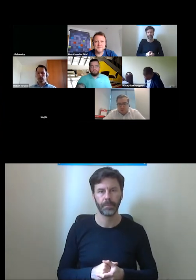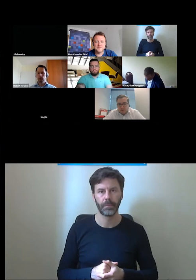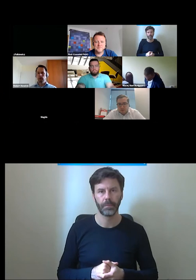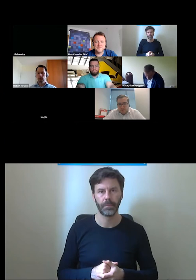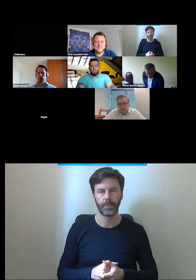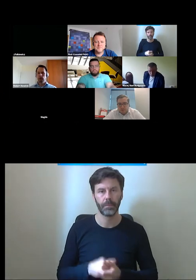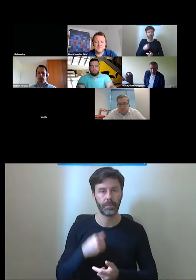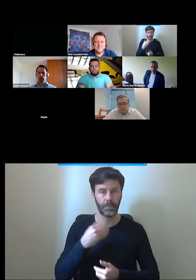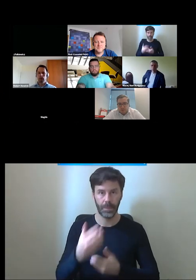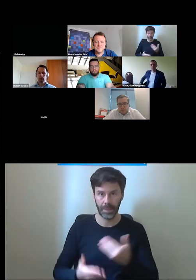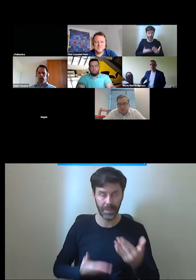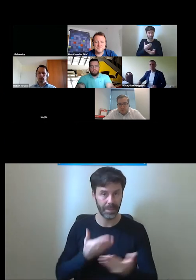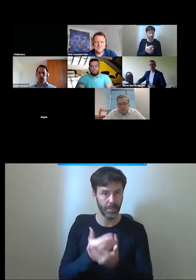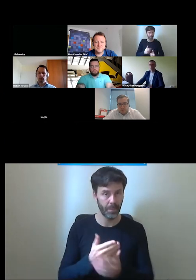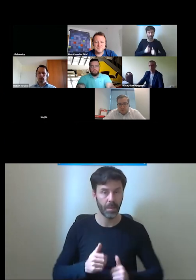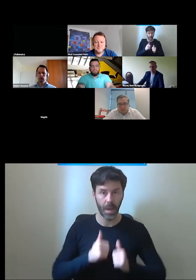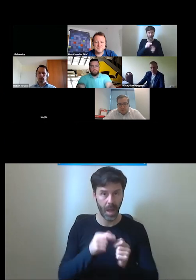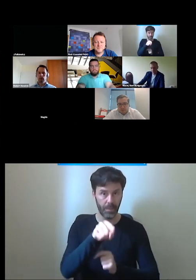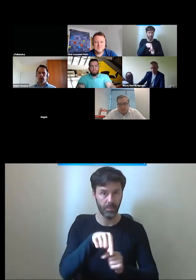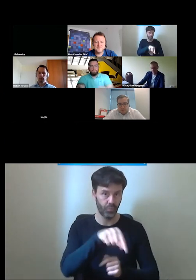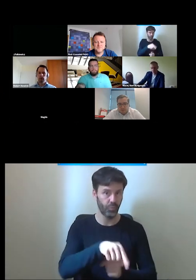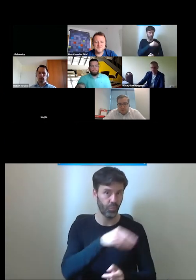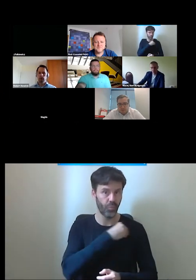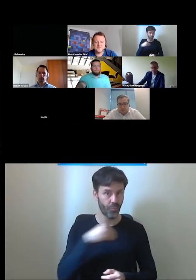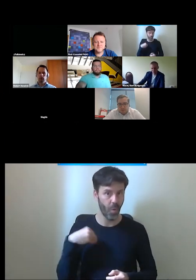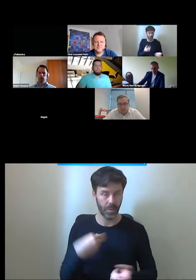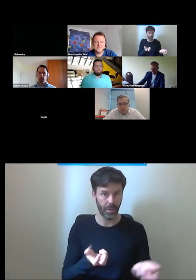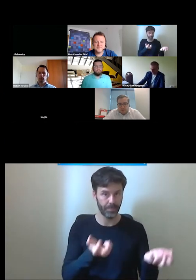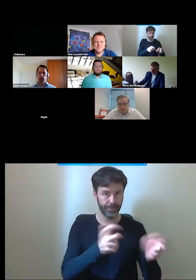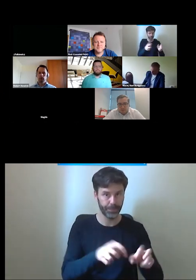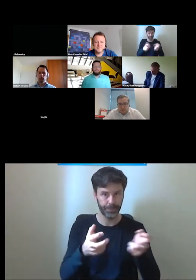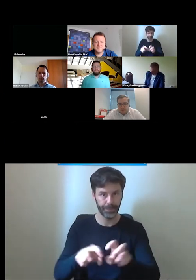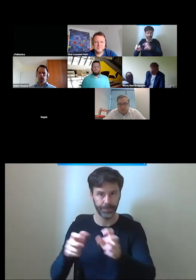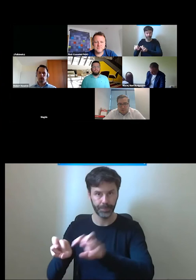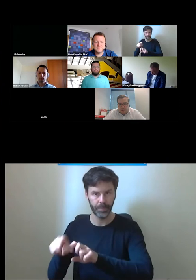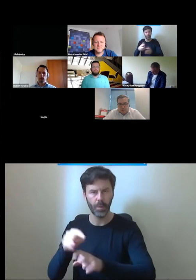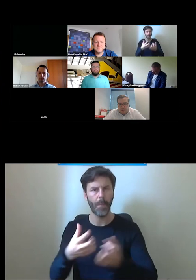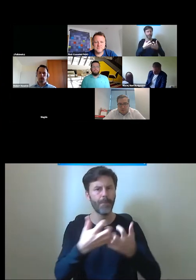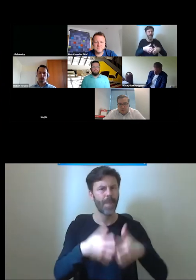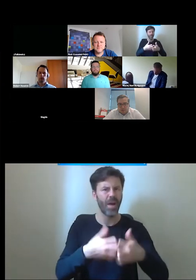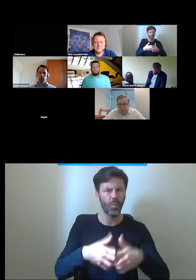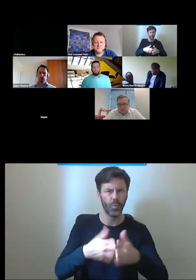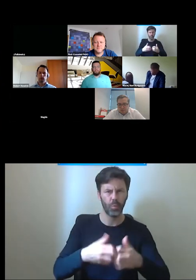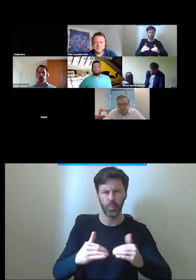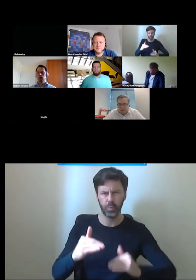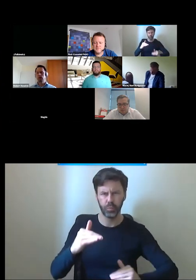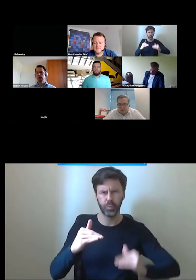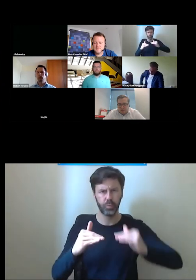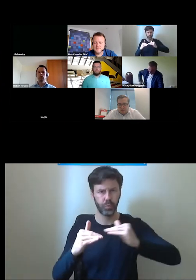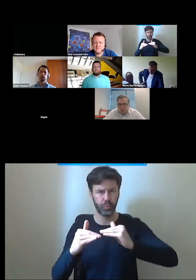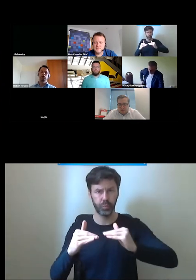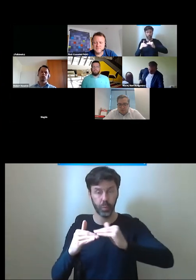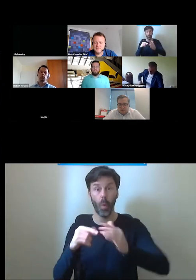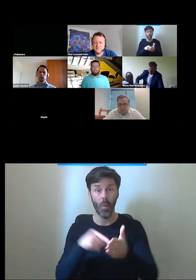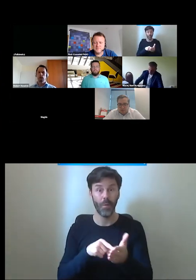kolejowej w Polsce tego typu urządzenia się pojawiły i co ważne jest tutaj aprobata i przychylność ze strony